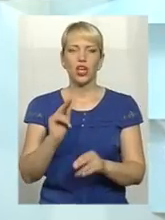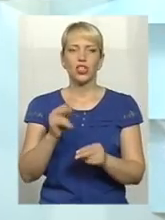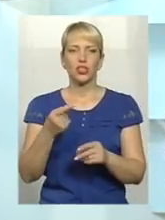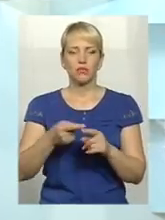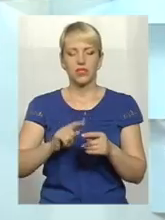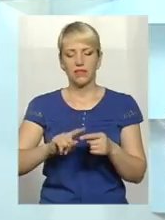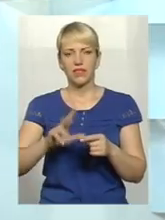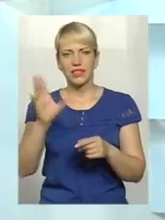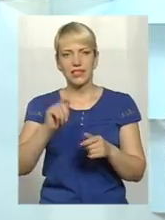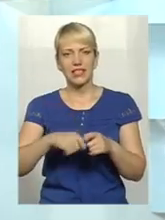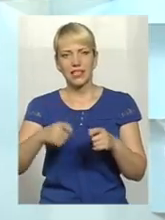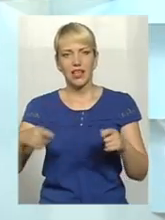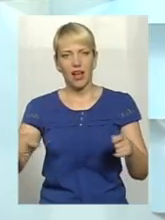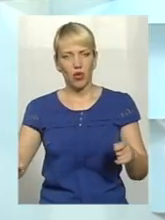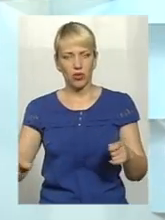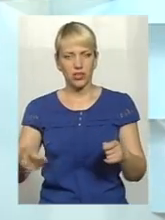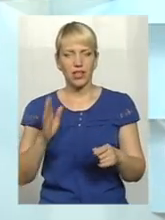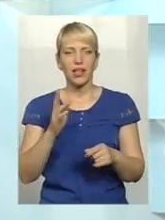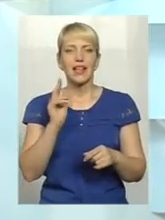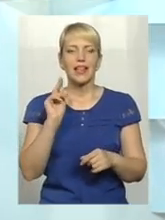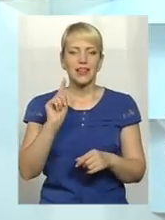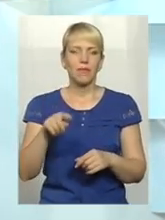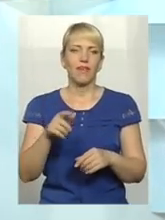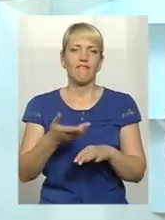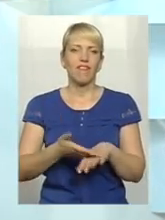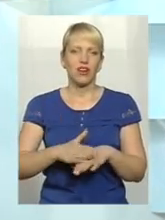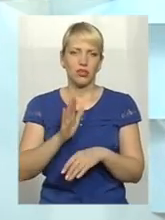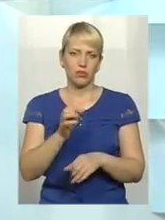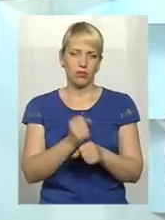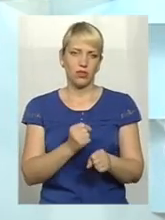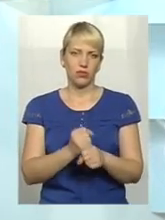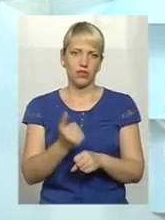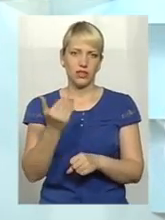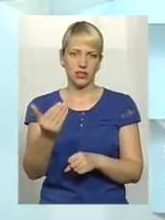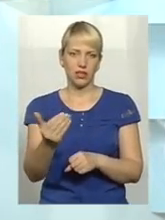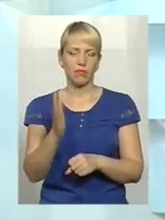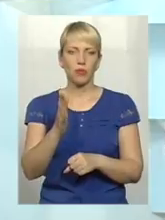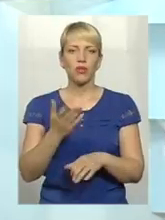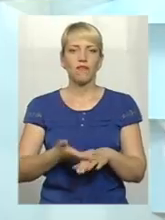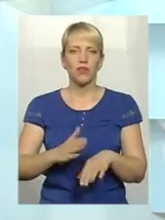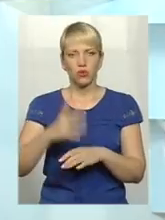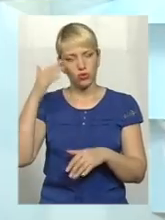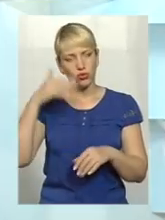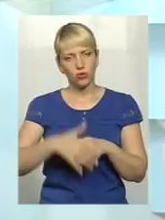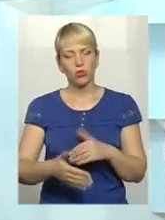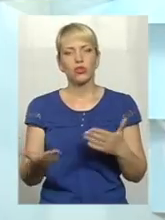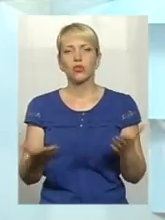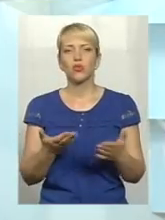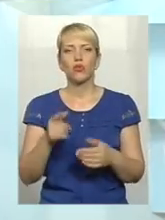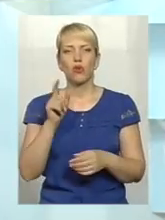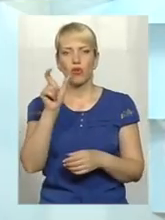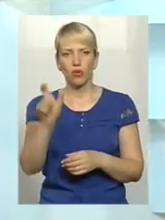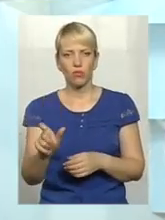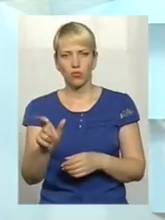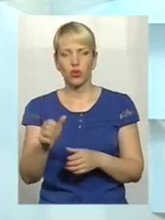затягує, наддовший період, тим важче буде з ним працювати, тим важче буде йому зрозуміти, чого йому стає